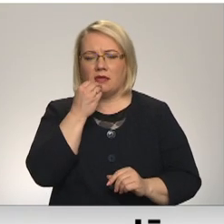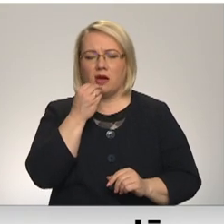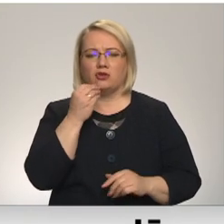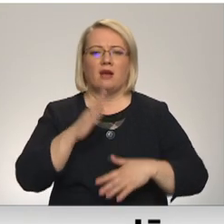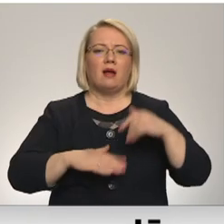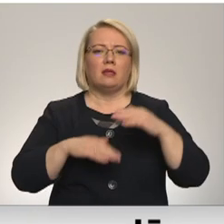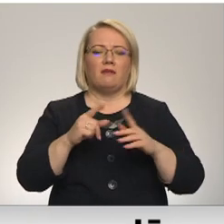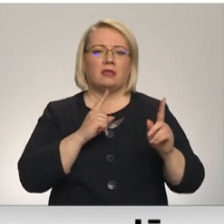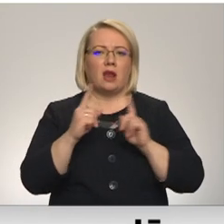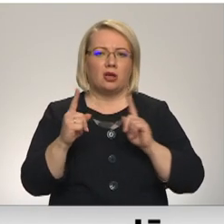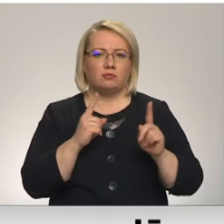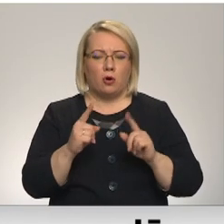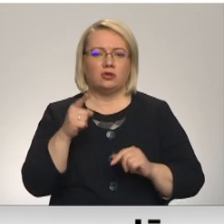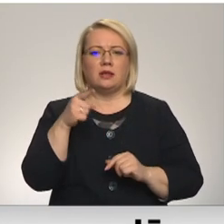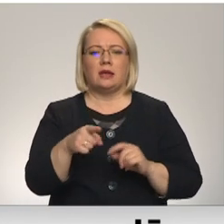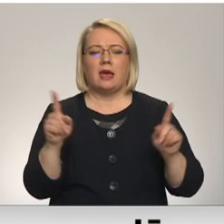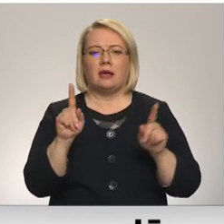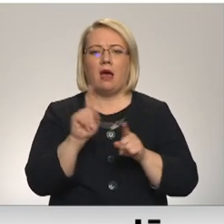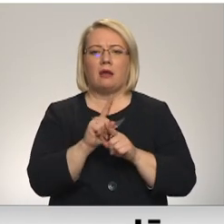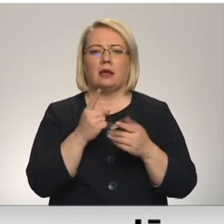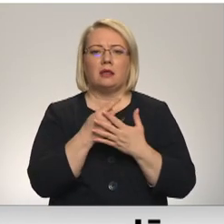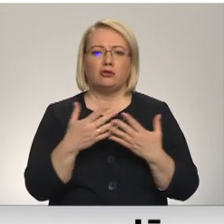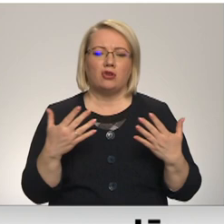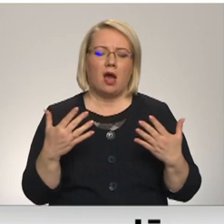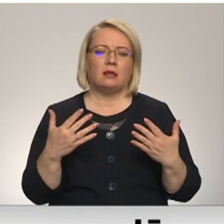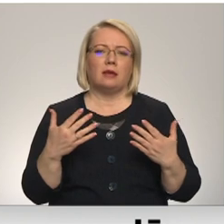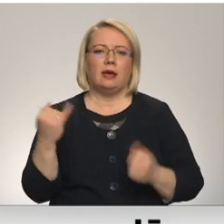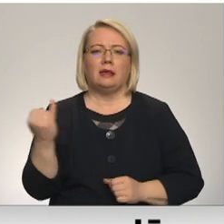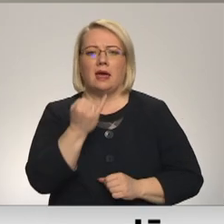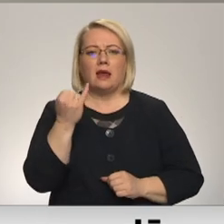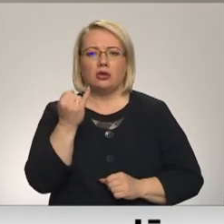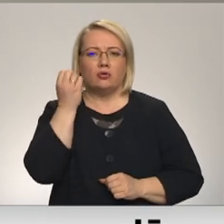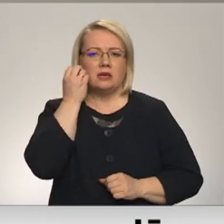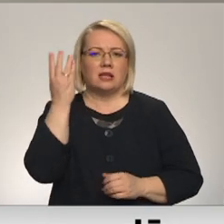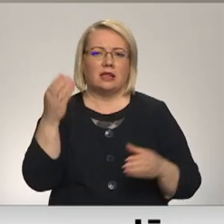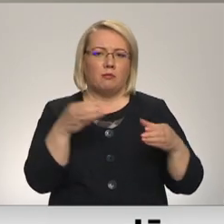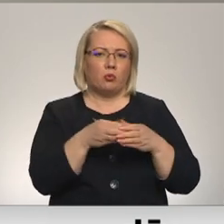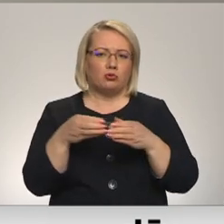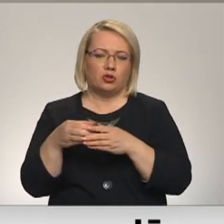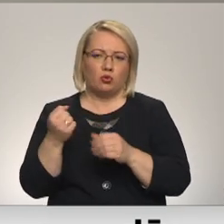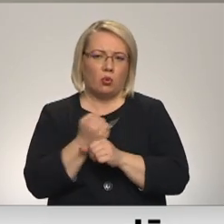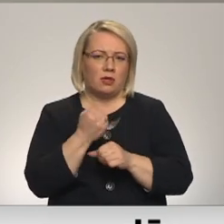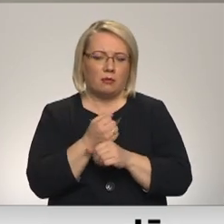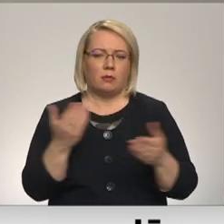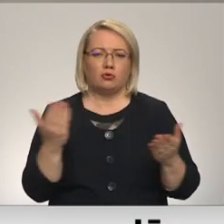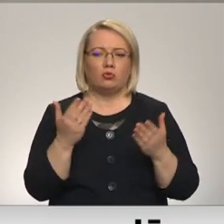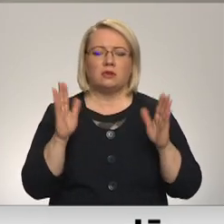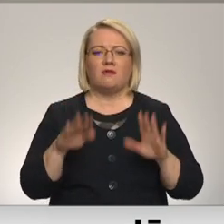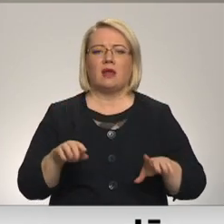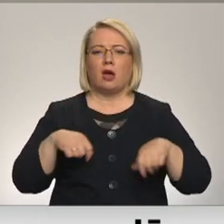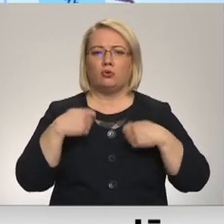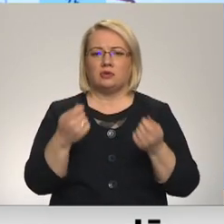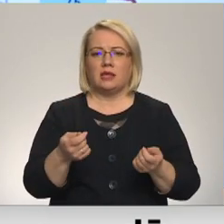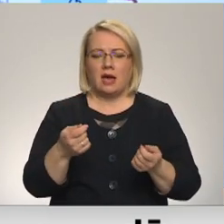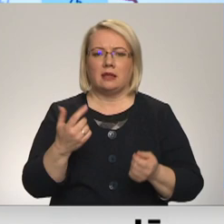kvalitatīvu transportu. Tie ir arī dažādi interešu izglītības pulciņu nodarbības, ko mēs varētu sniegt tādā